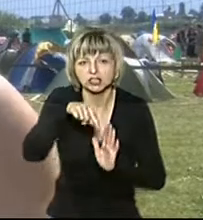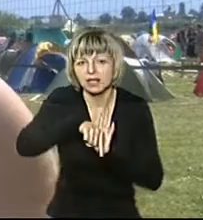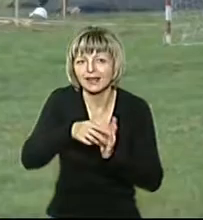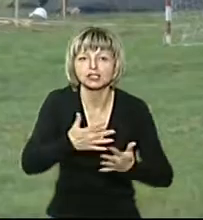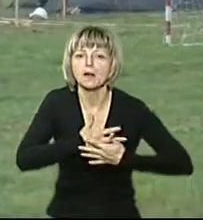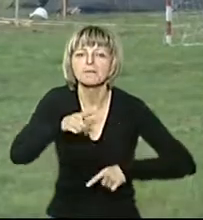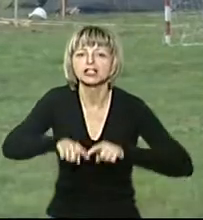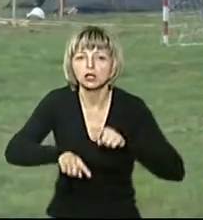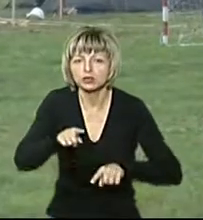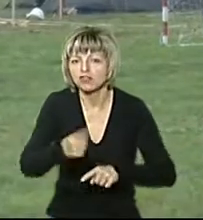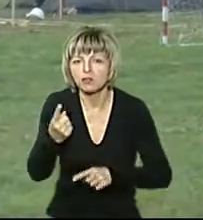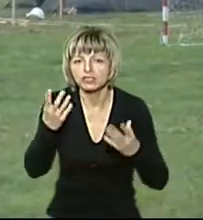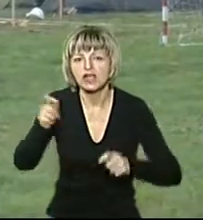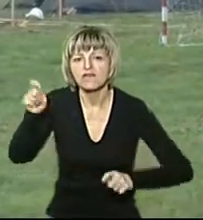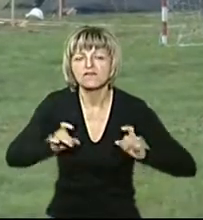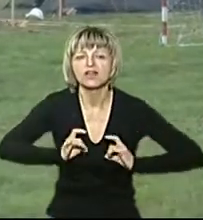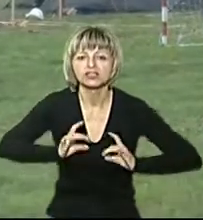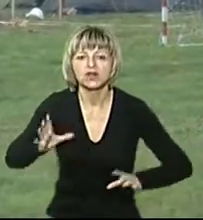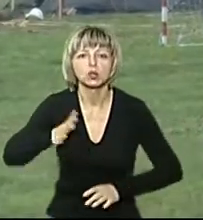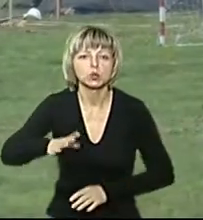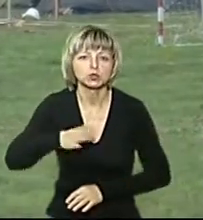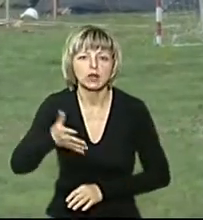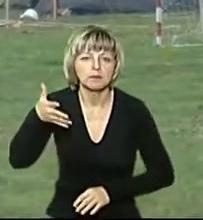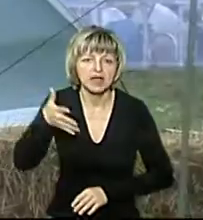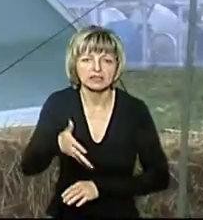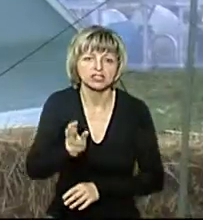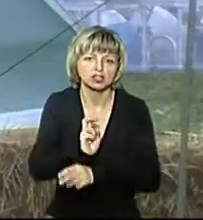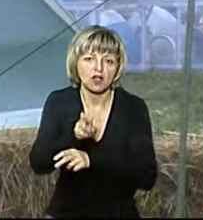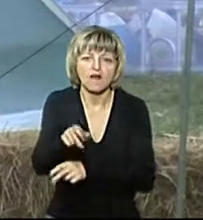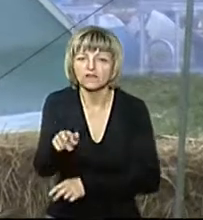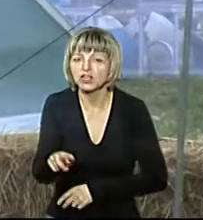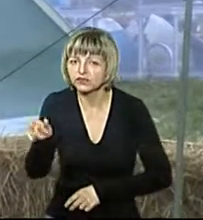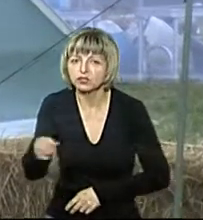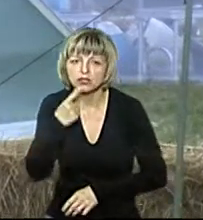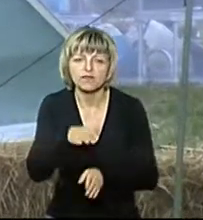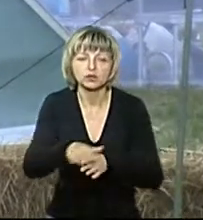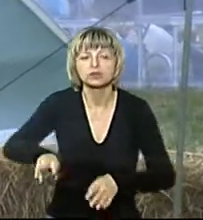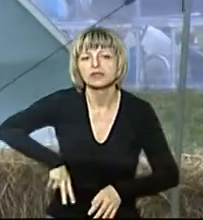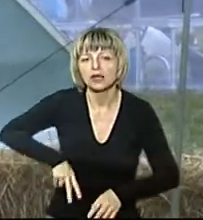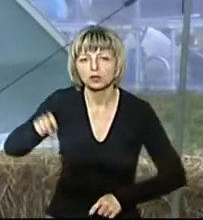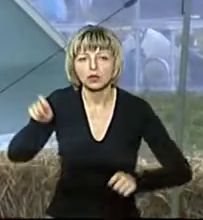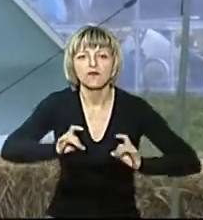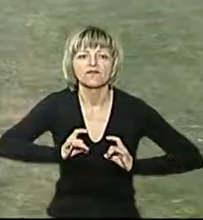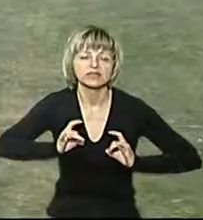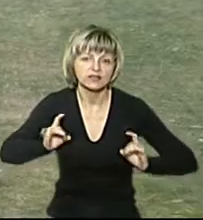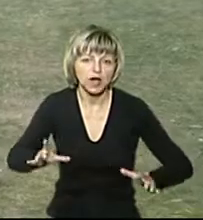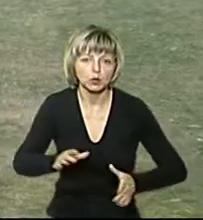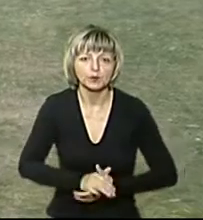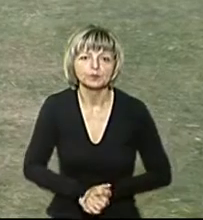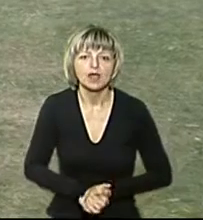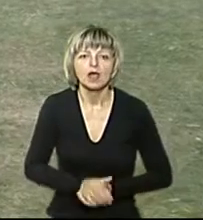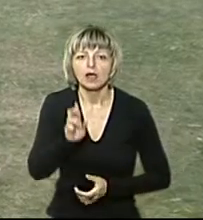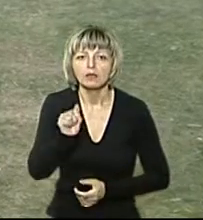якесь патріотичне. У перший день фестивалю очікують 5 тисяч відвідувачів, говорить виконавча директорка фестивалю Мар'яна Коваль.